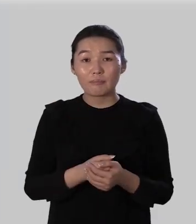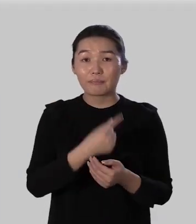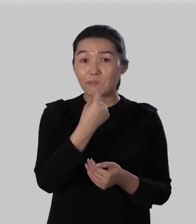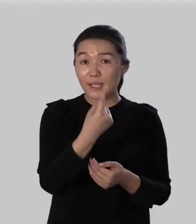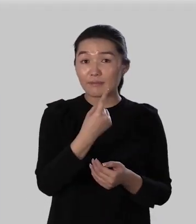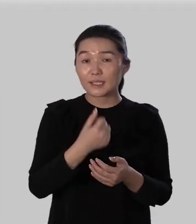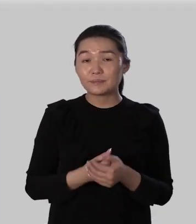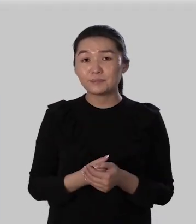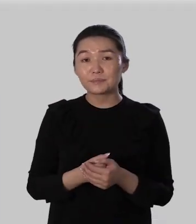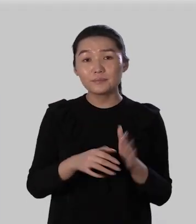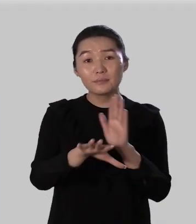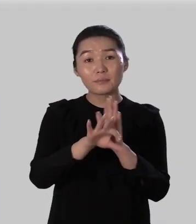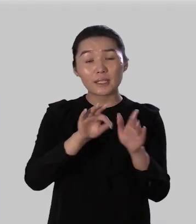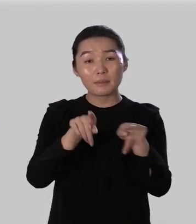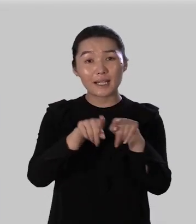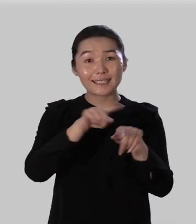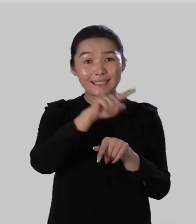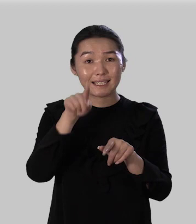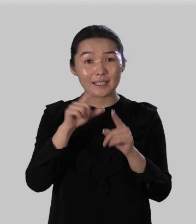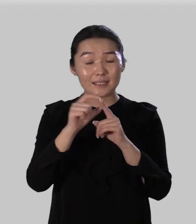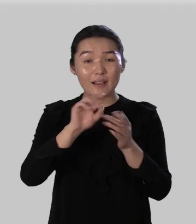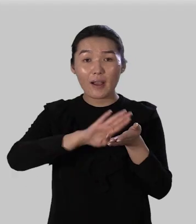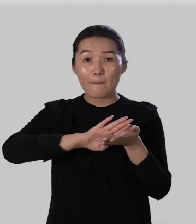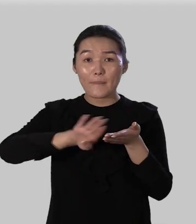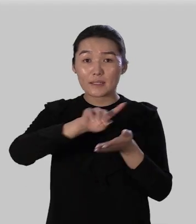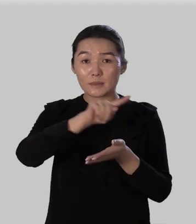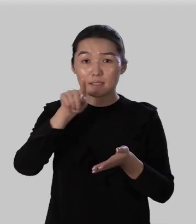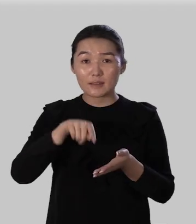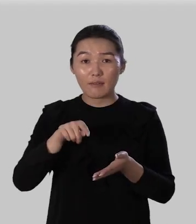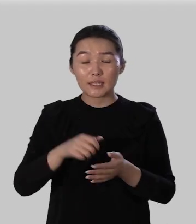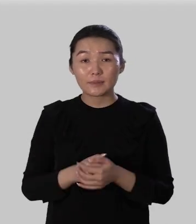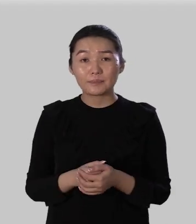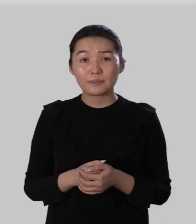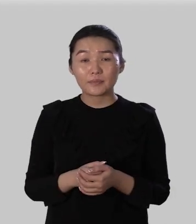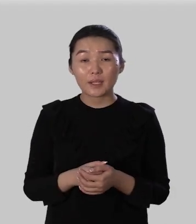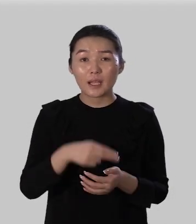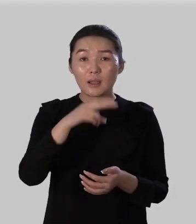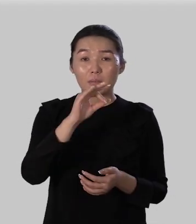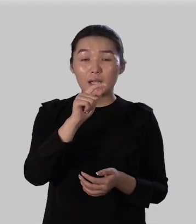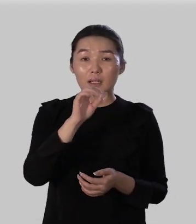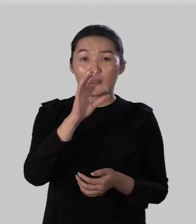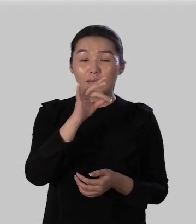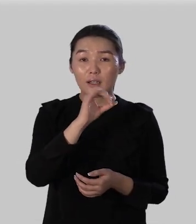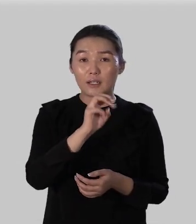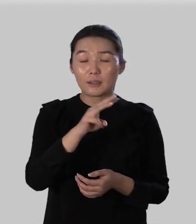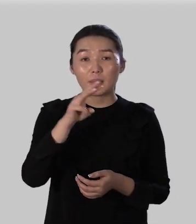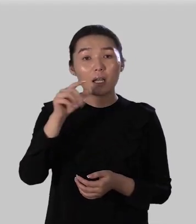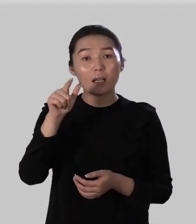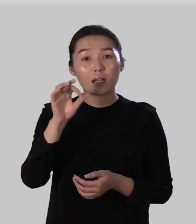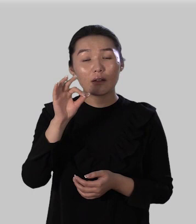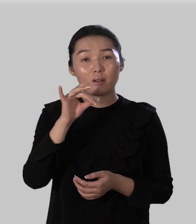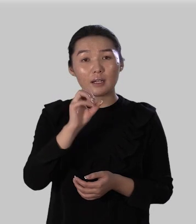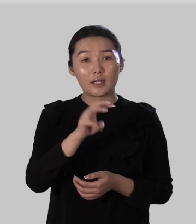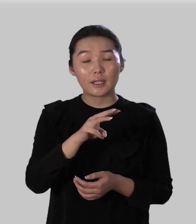первый подобрать однокоренные слова без приставки поговорим говорим